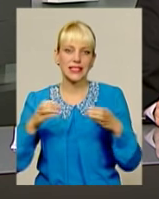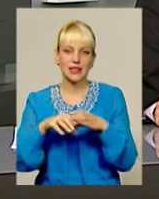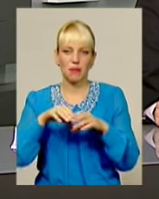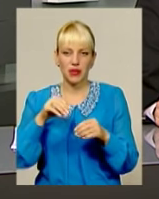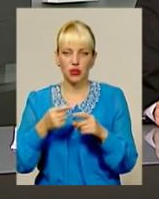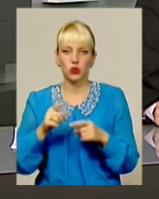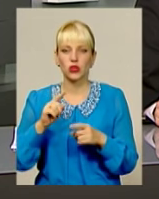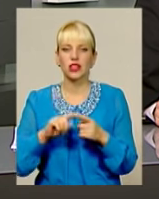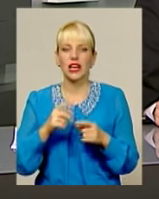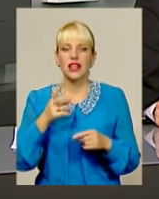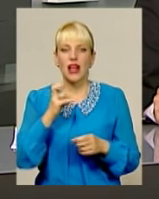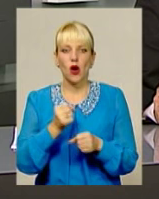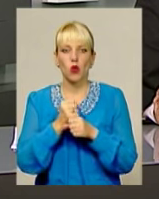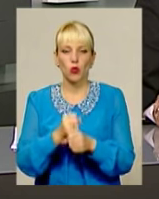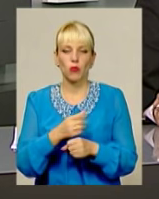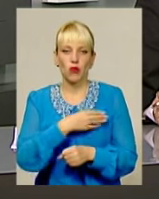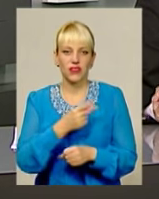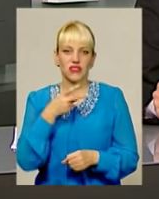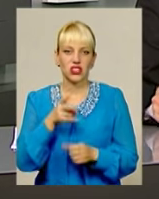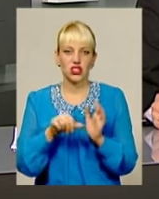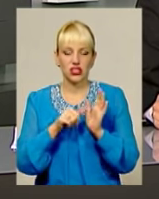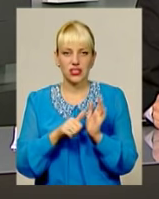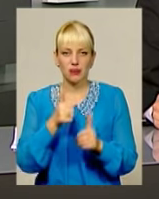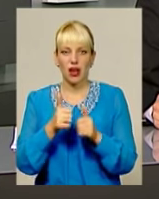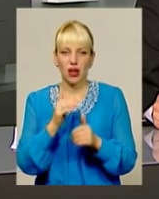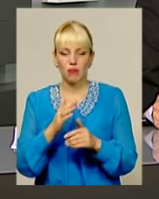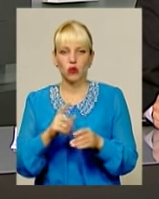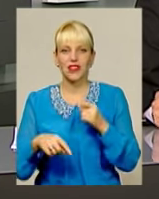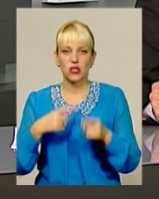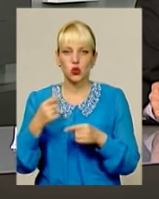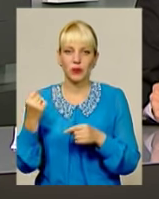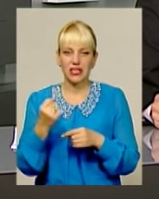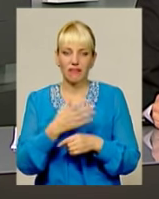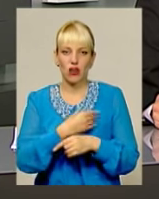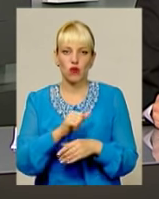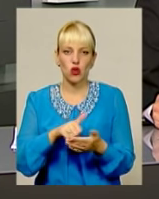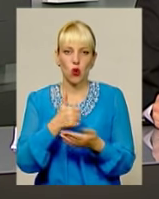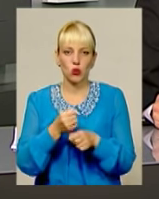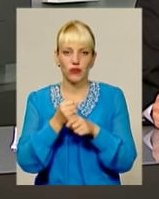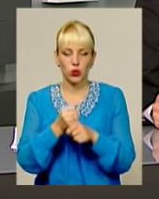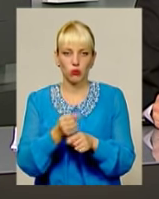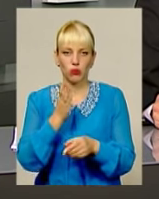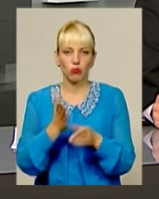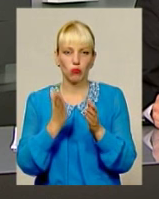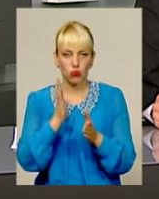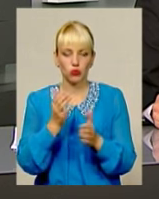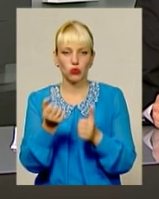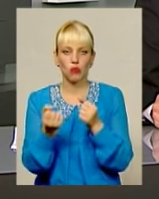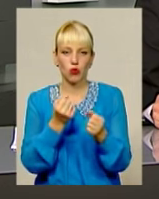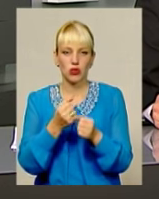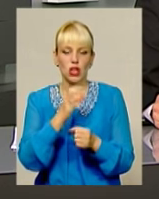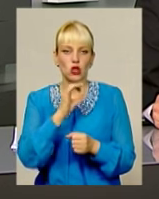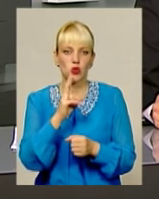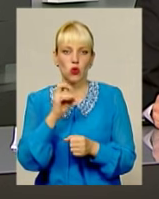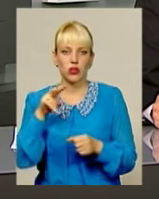Львівщини-2016. Змагання стартують наступного тижня у Львові. За головний трофей Кубку боротиметься і сам Сокіл.